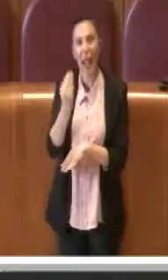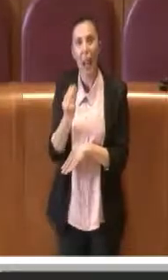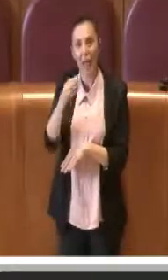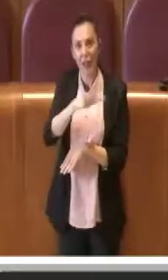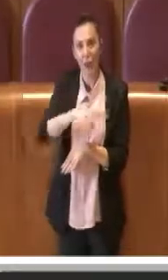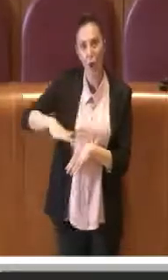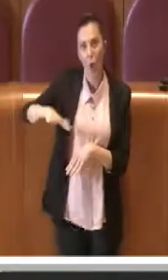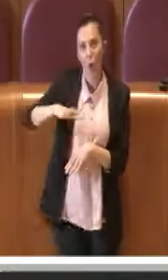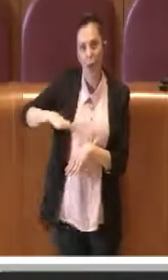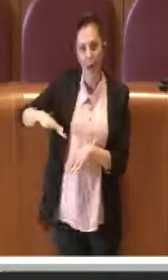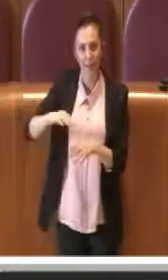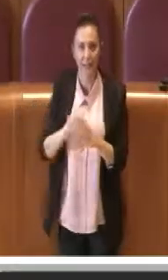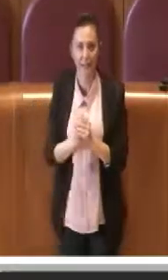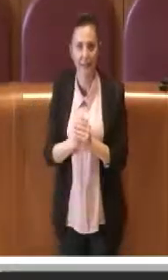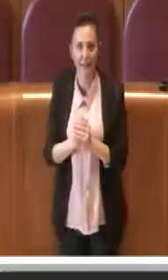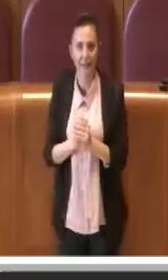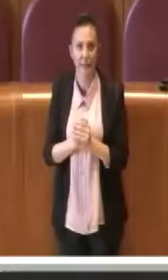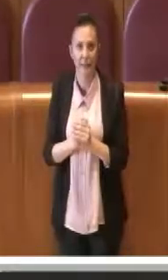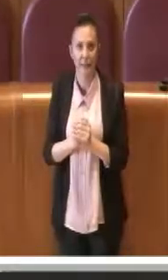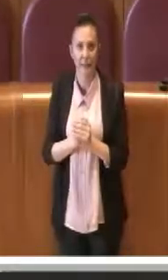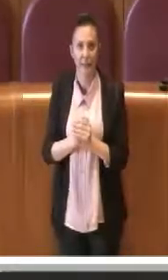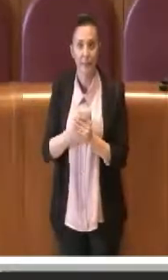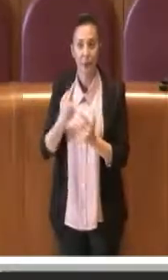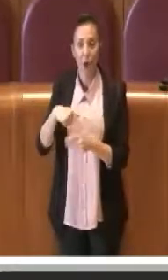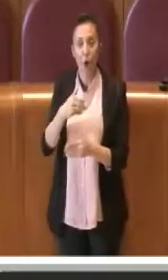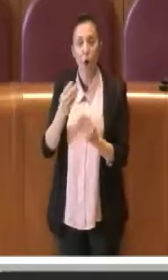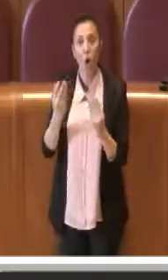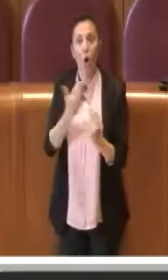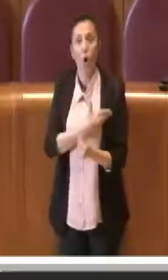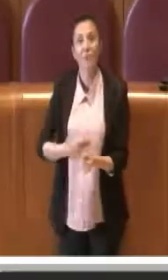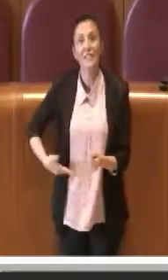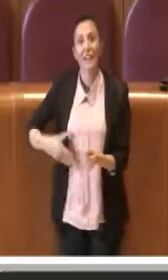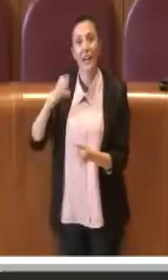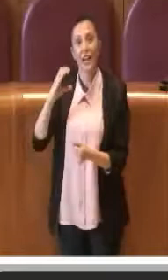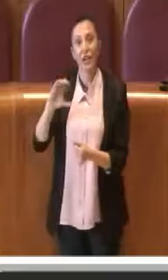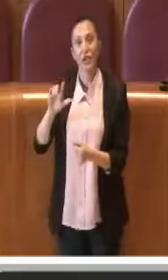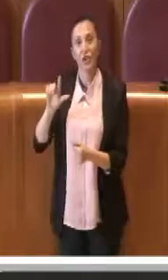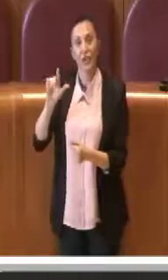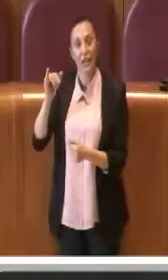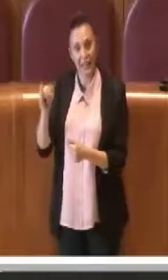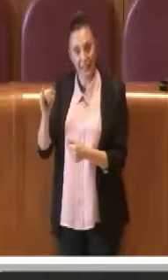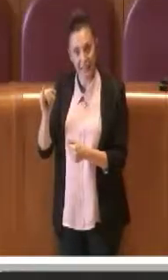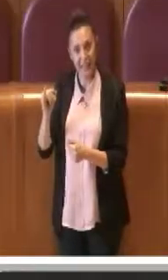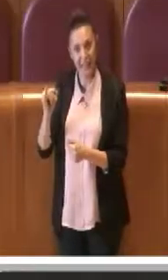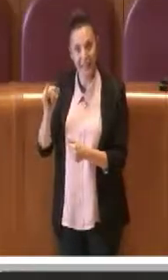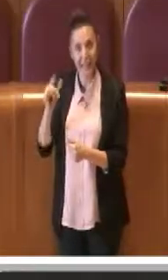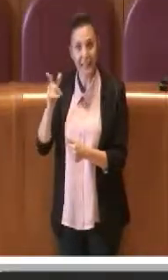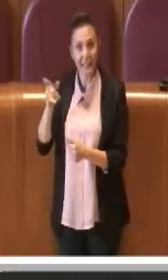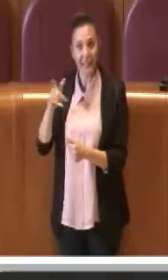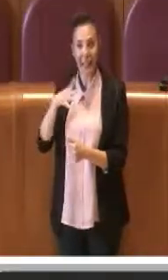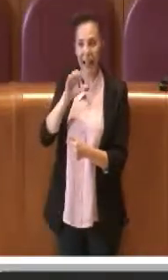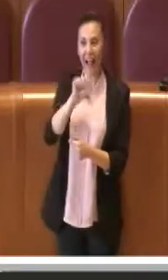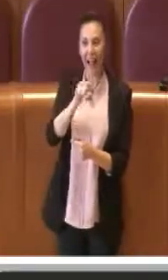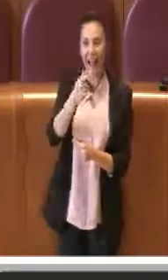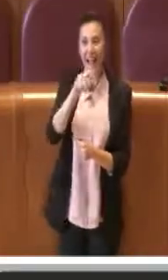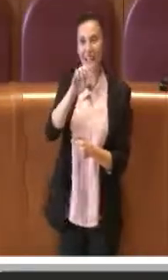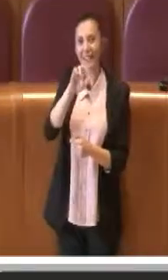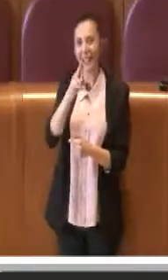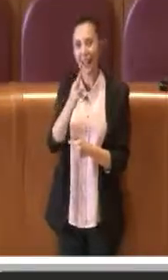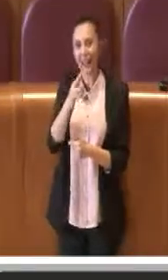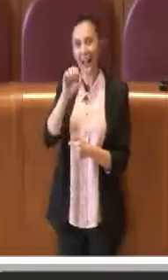correttamente poi dalla consigliera celli alle ater e alle acp quindi